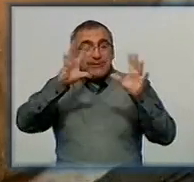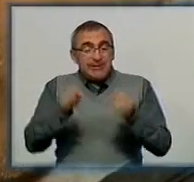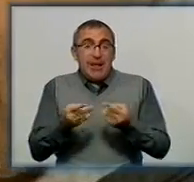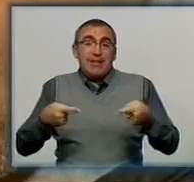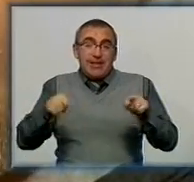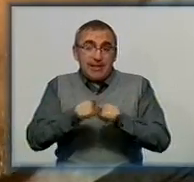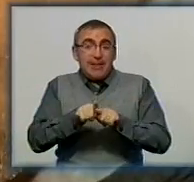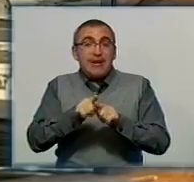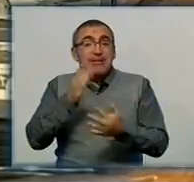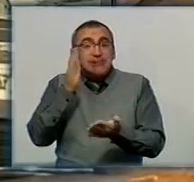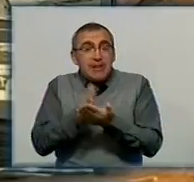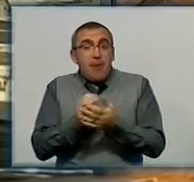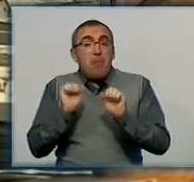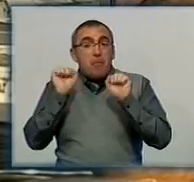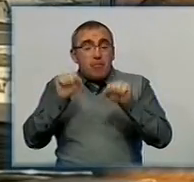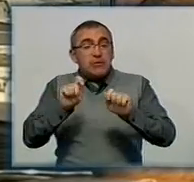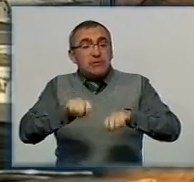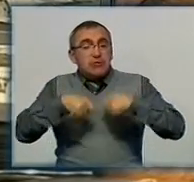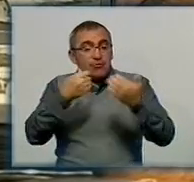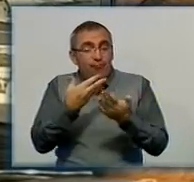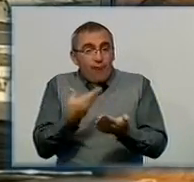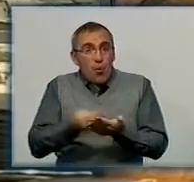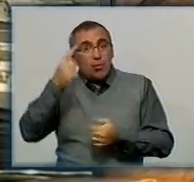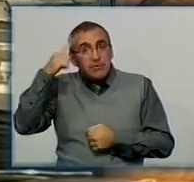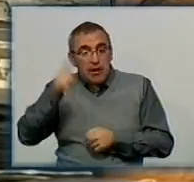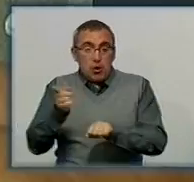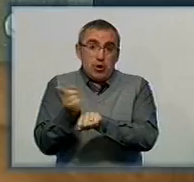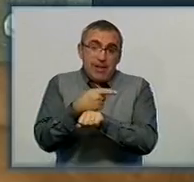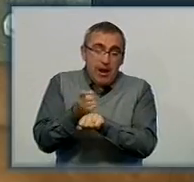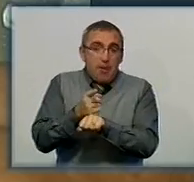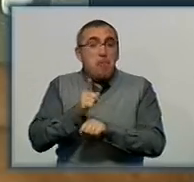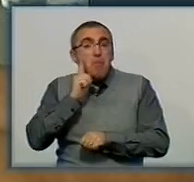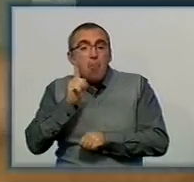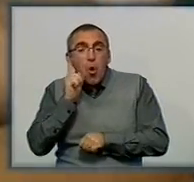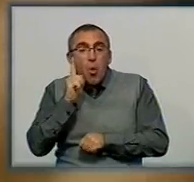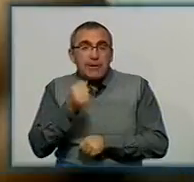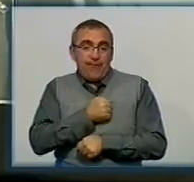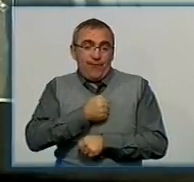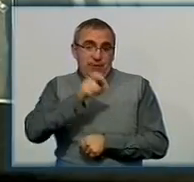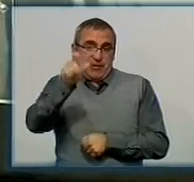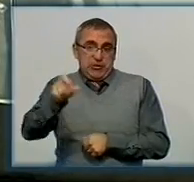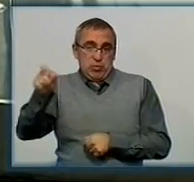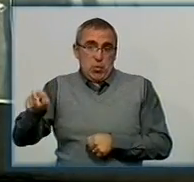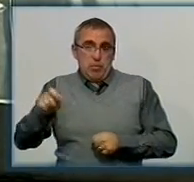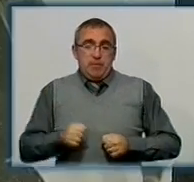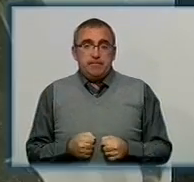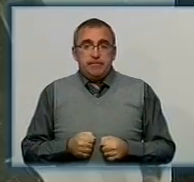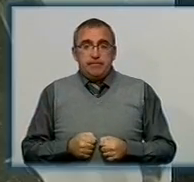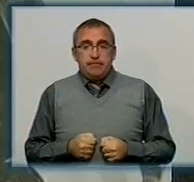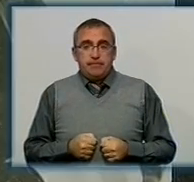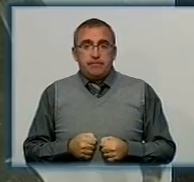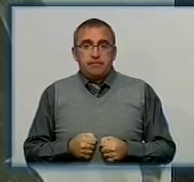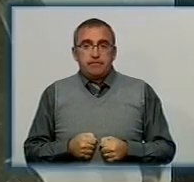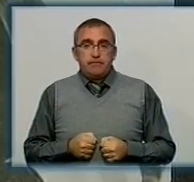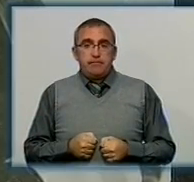з'явиться в нього можливість передати свої знання та вміння танкіста молодим військовим. Віра Шестакова, Ілля Зіленкін. День за